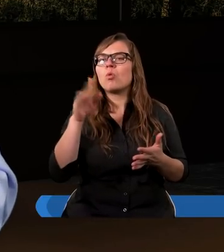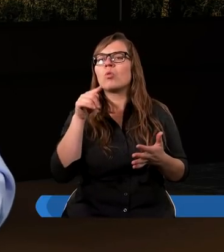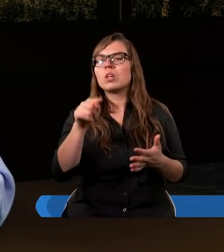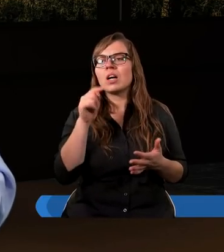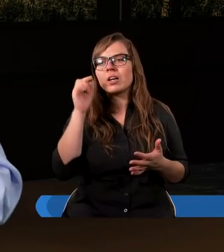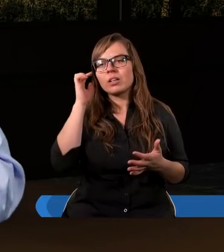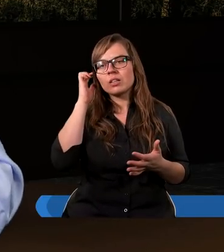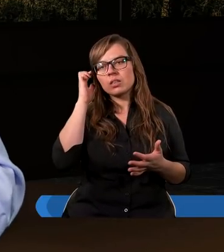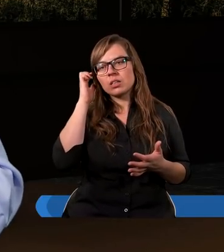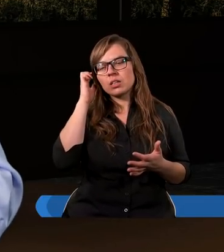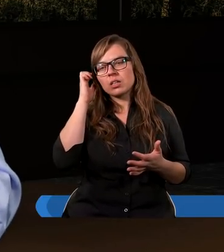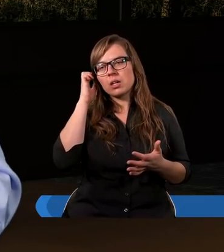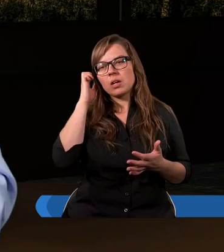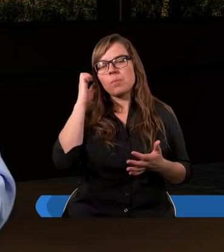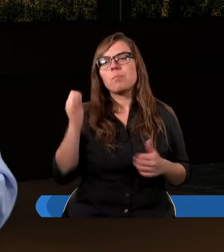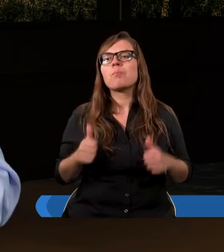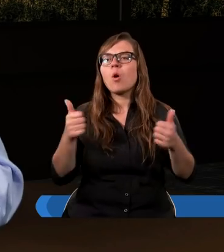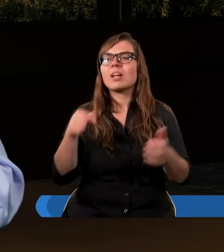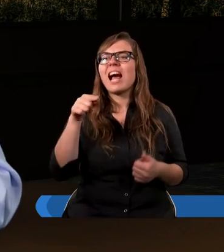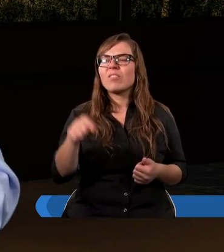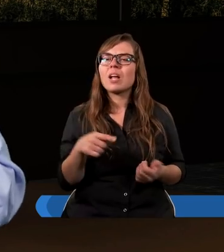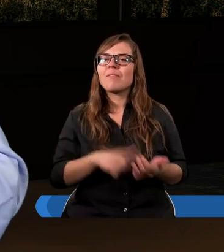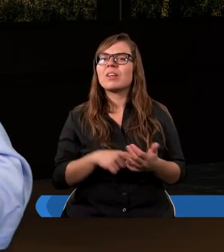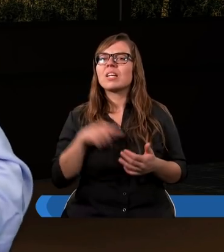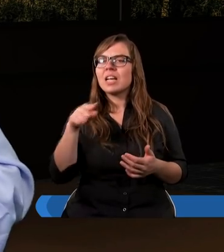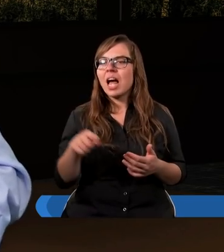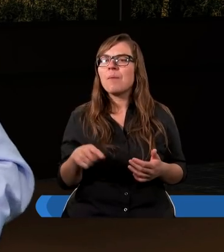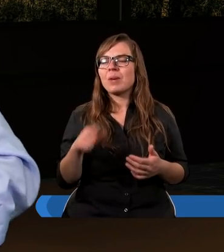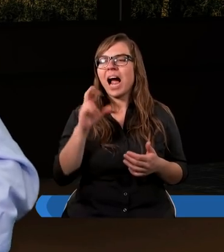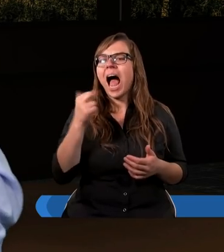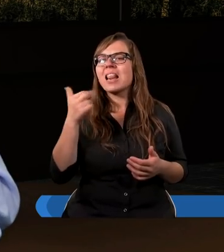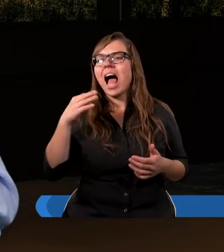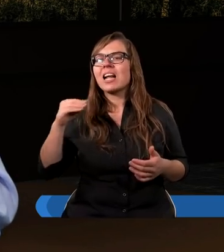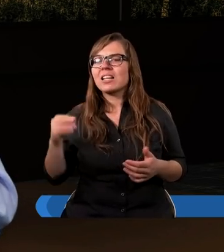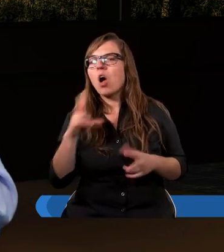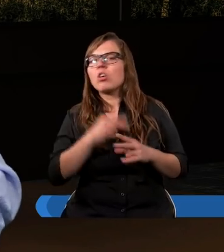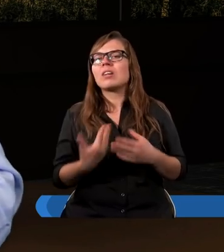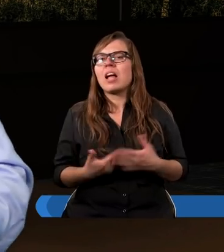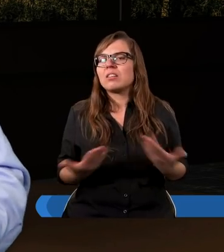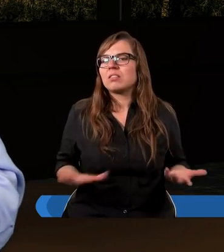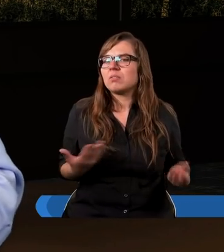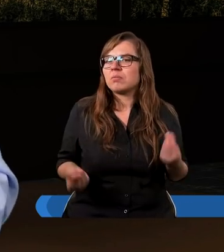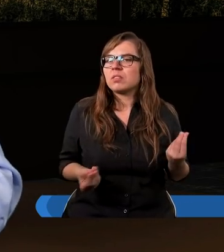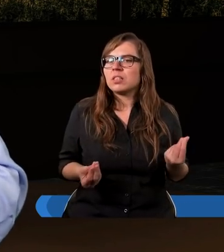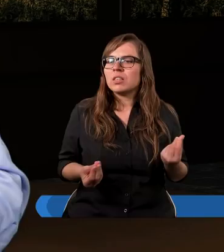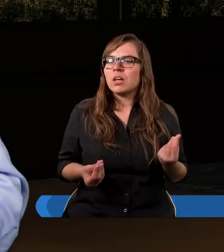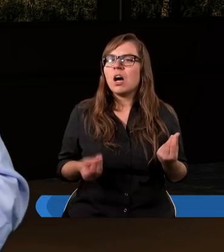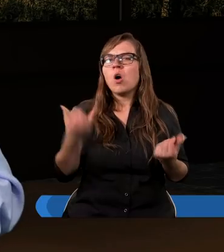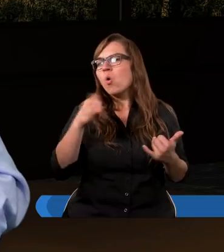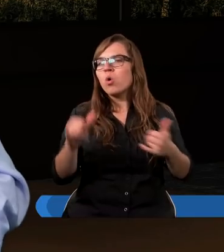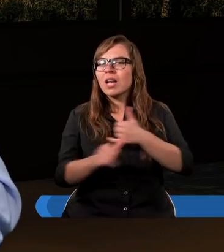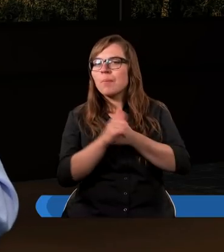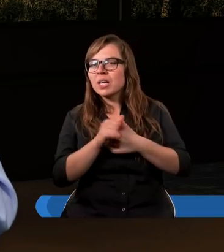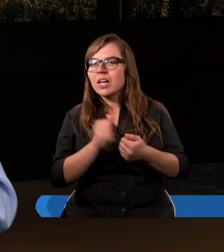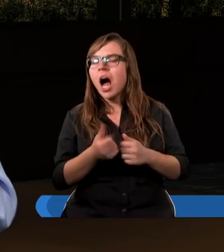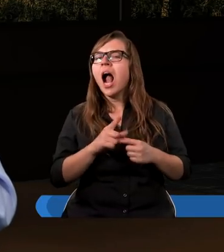postawił tam w tym Kanaanie? Oczywiście. Różne są przyczyny, ale